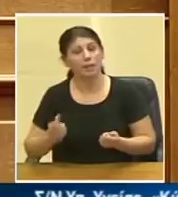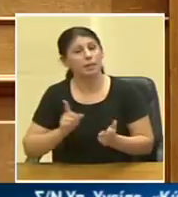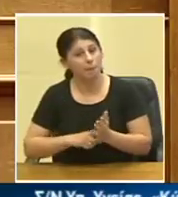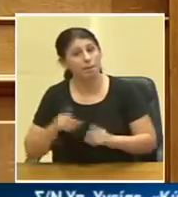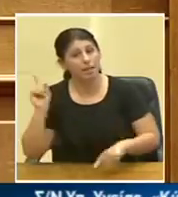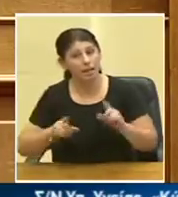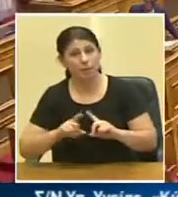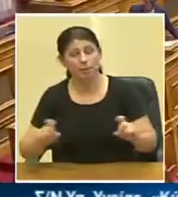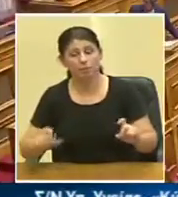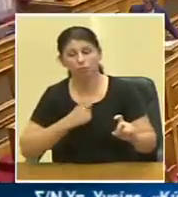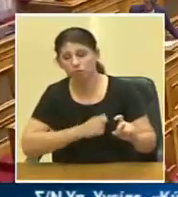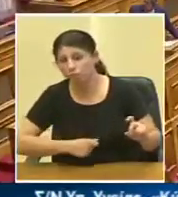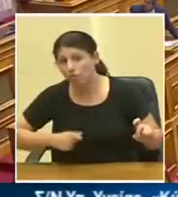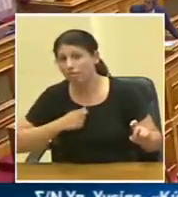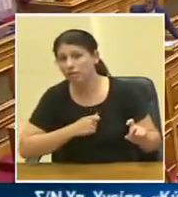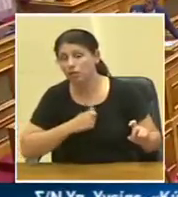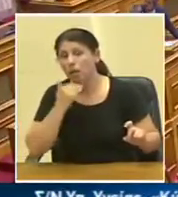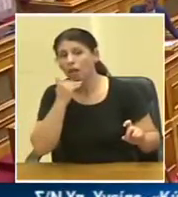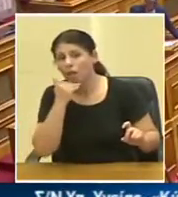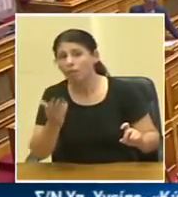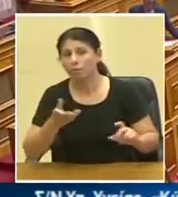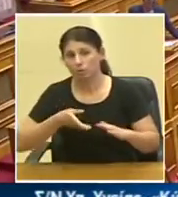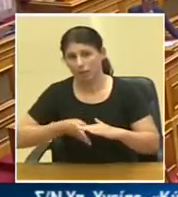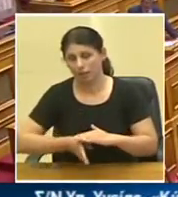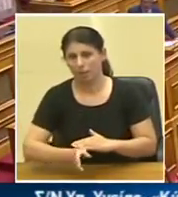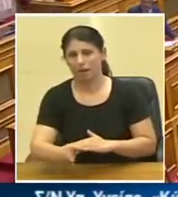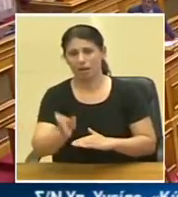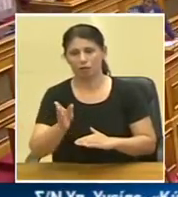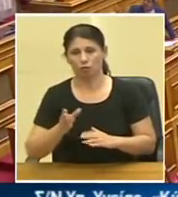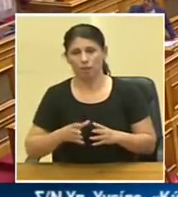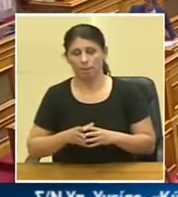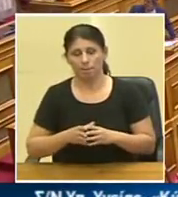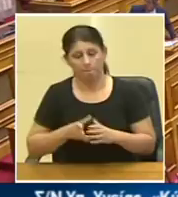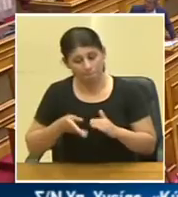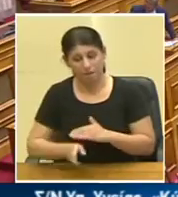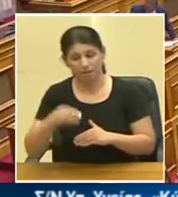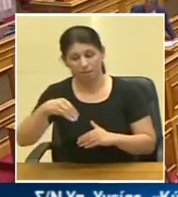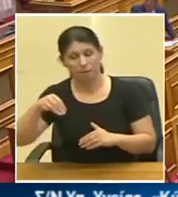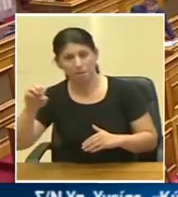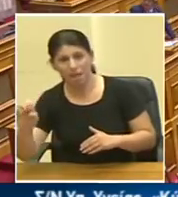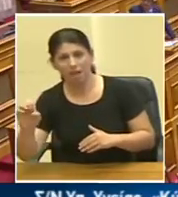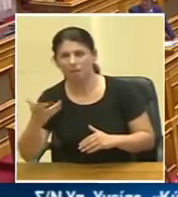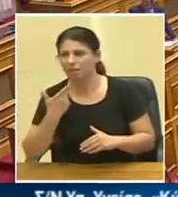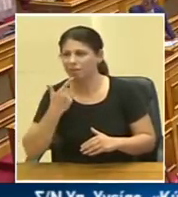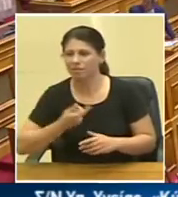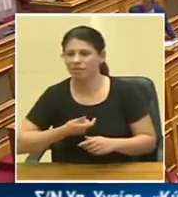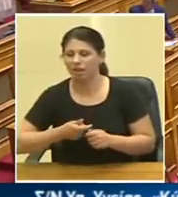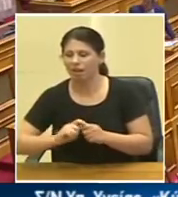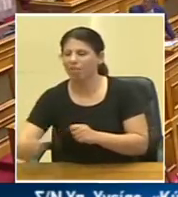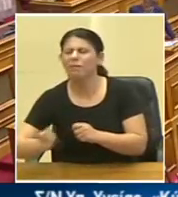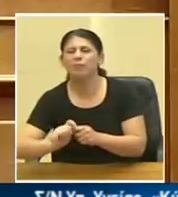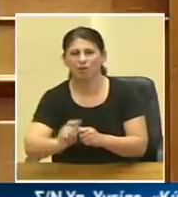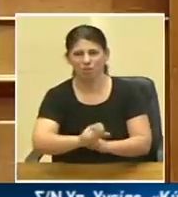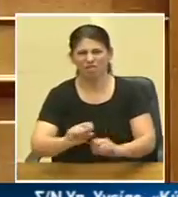τα οποία δυστυχώς δεν μπορούμε να τα περάσουμε μέσα από τα ΜΜΕ γιατί δεν τα έχουμε τα ίση με διαφημιστική δαπάνη